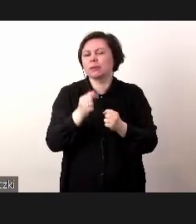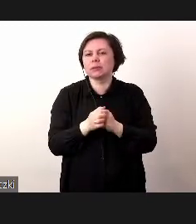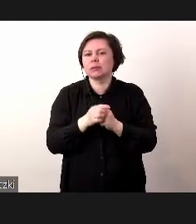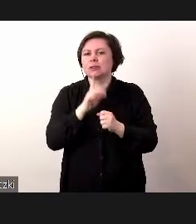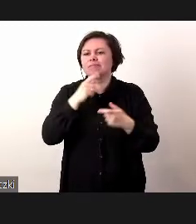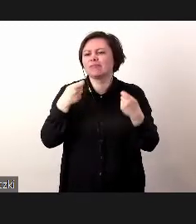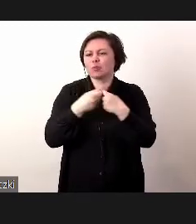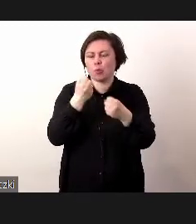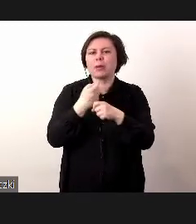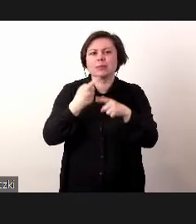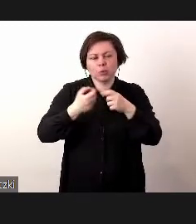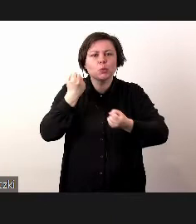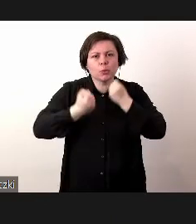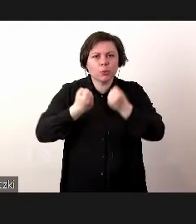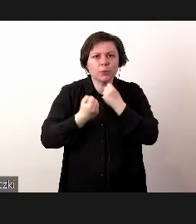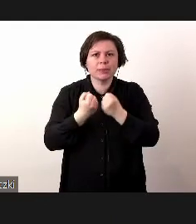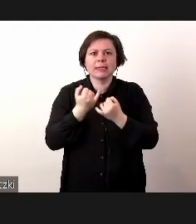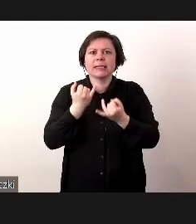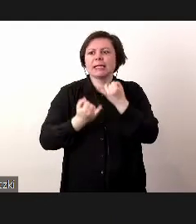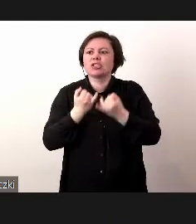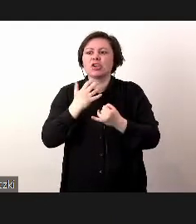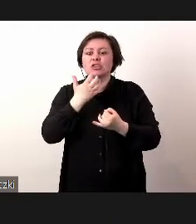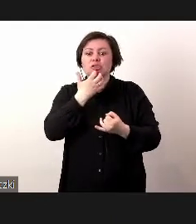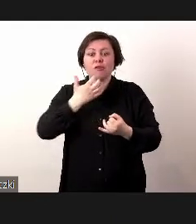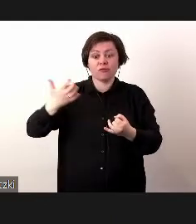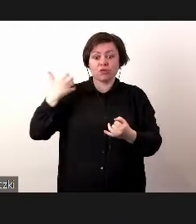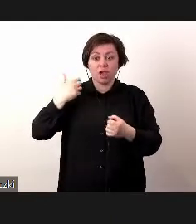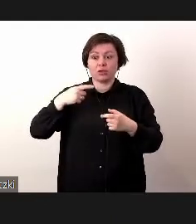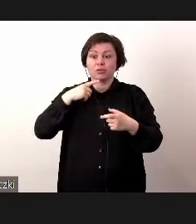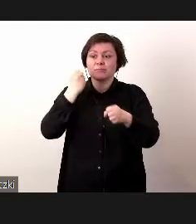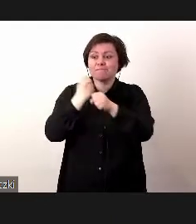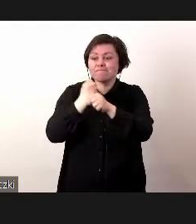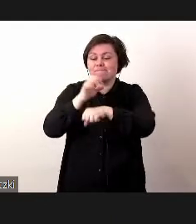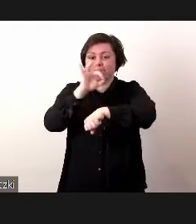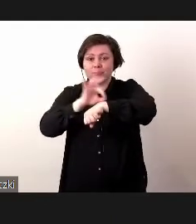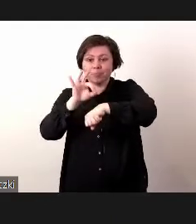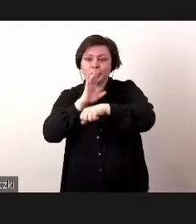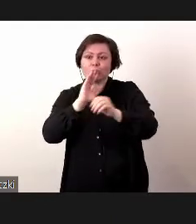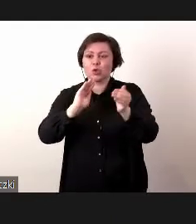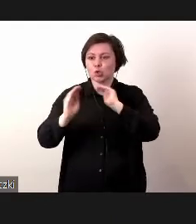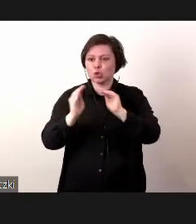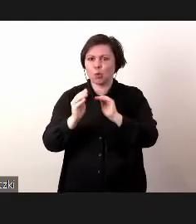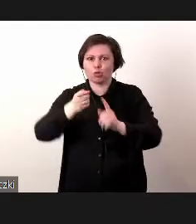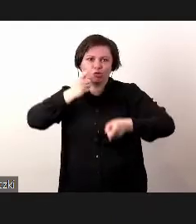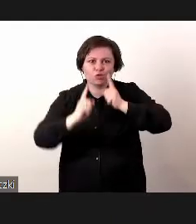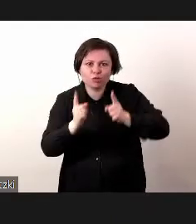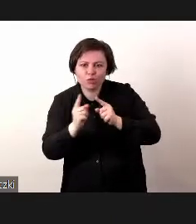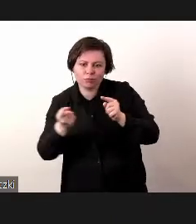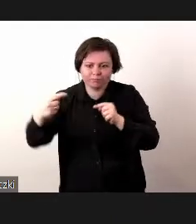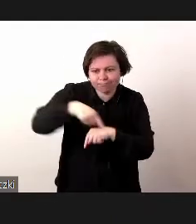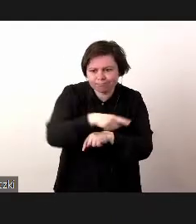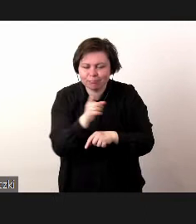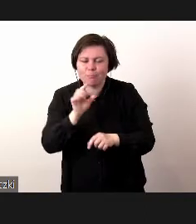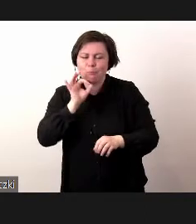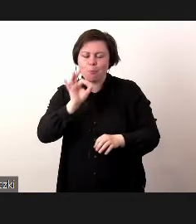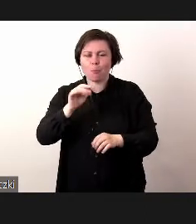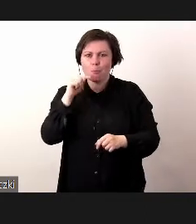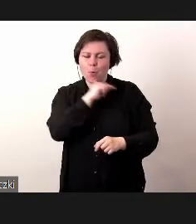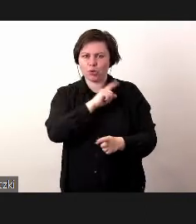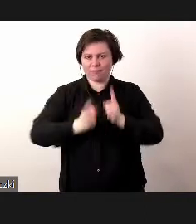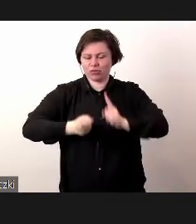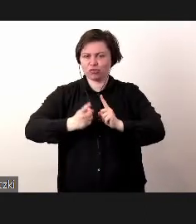współpracę, jeżeli współpracowaliście Państwo u siebie w projektach w sposób zwinny, agile'owy, czy to przy